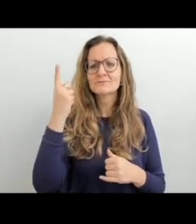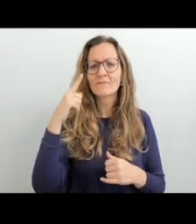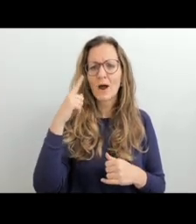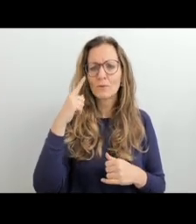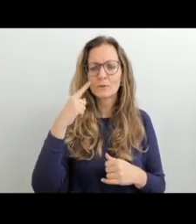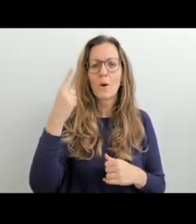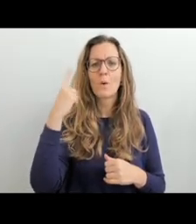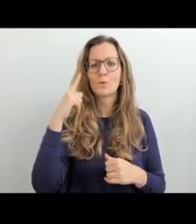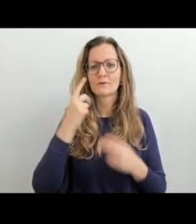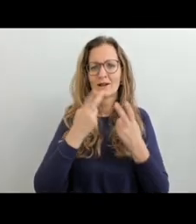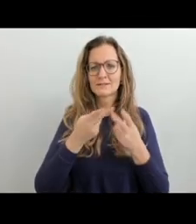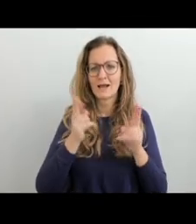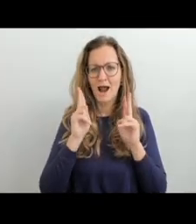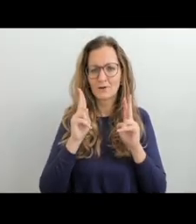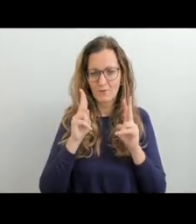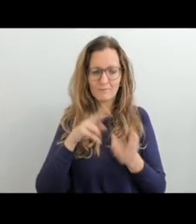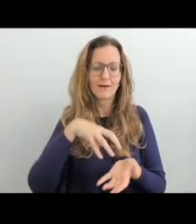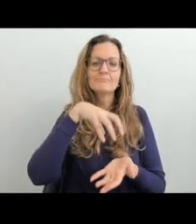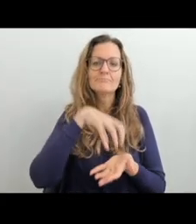fakulty Karlovy univerzity v Praze